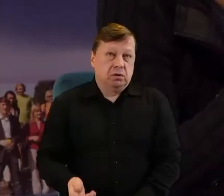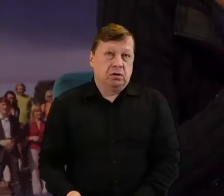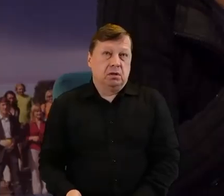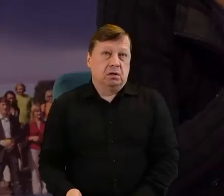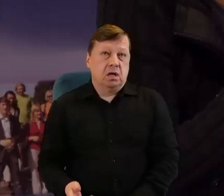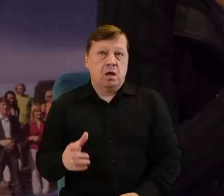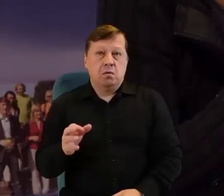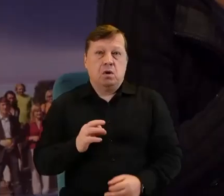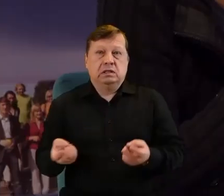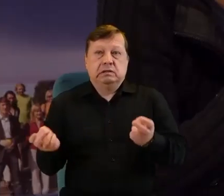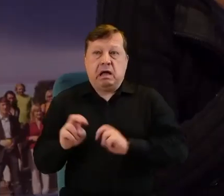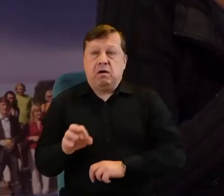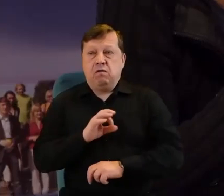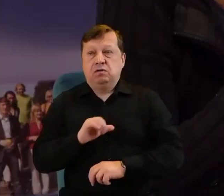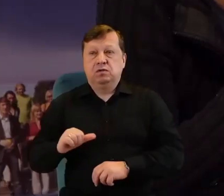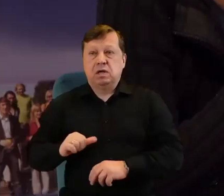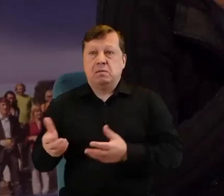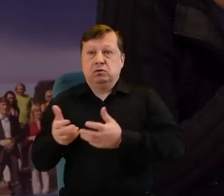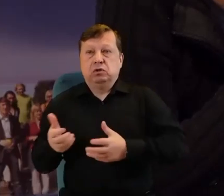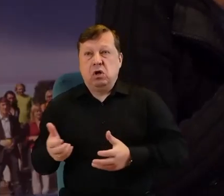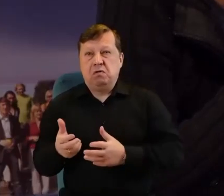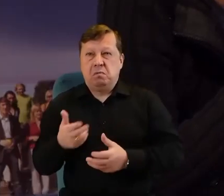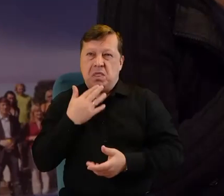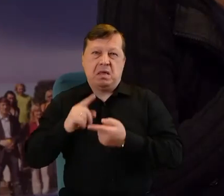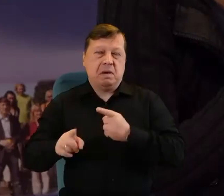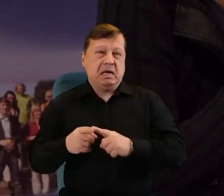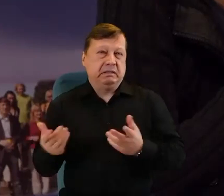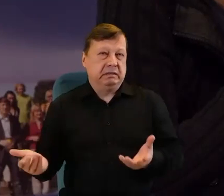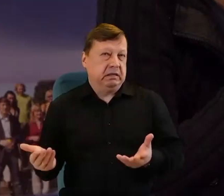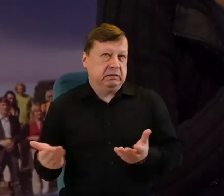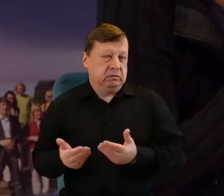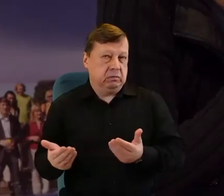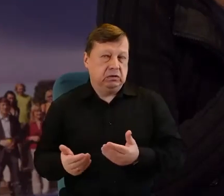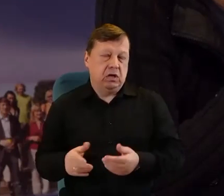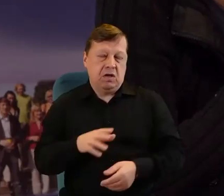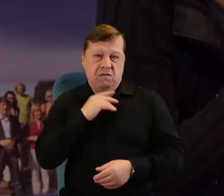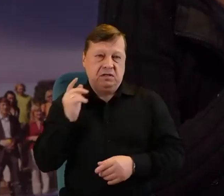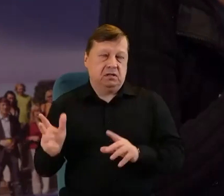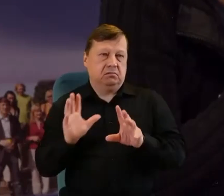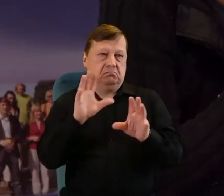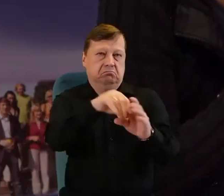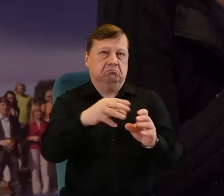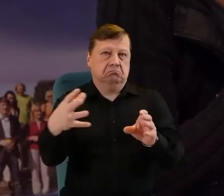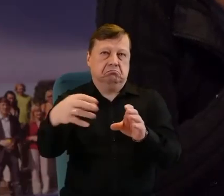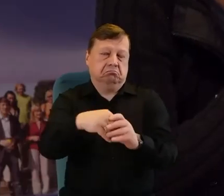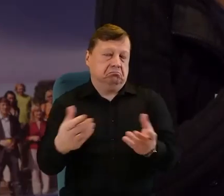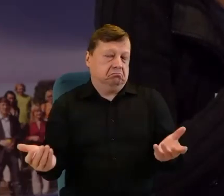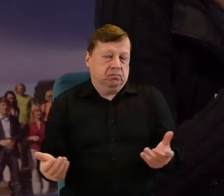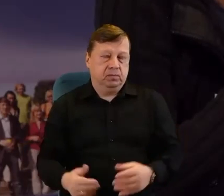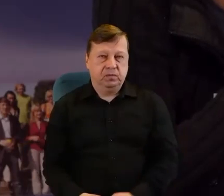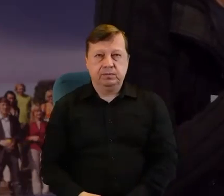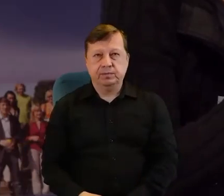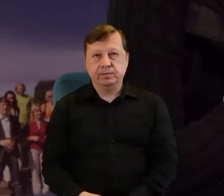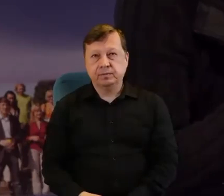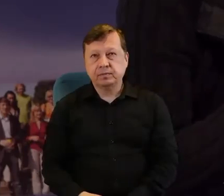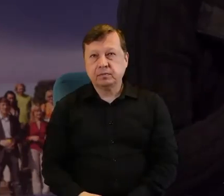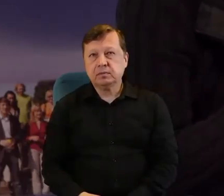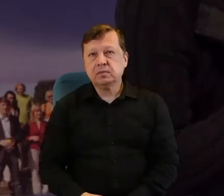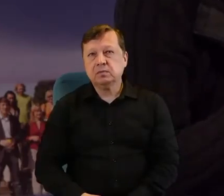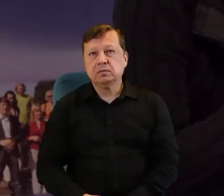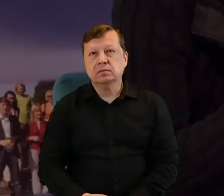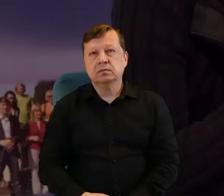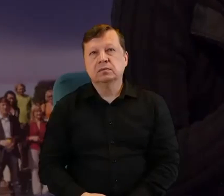zakładać stowarzyszeń tylko po to, żeby fikcyjnie tam sobie poprzyjmować członków i móc po prostu to stowarzyszenie prowadzić. To jest